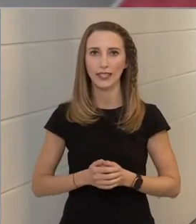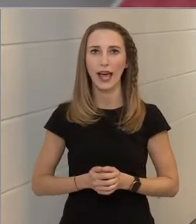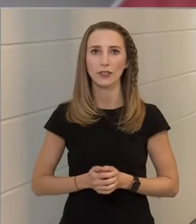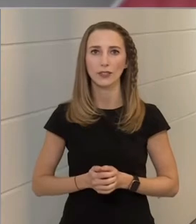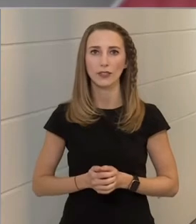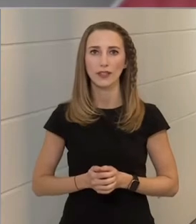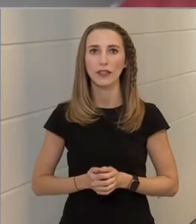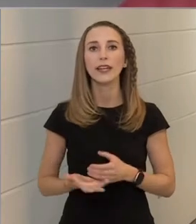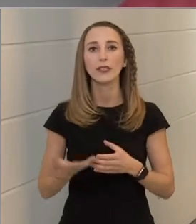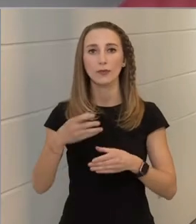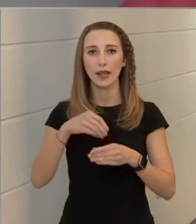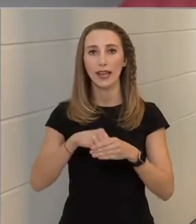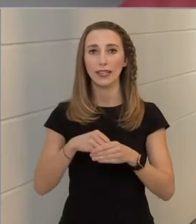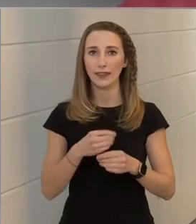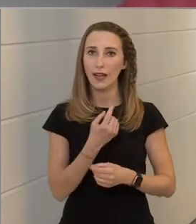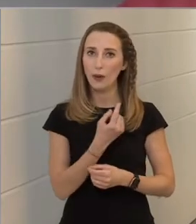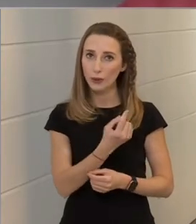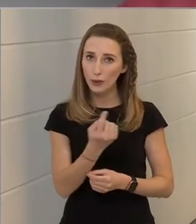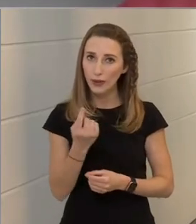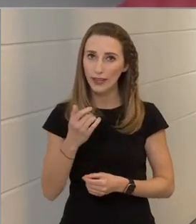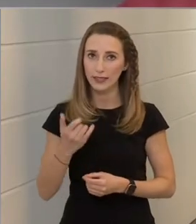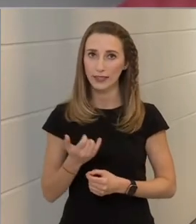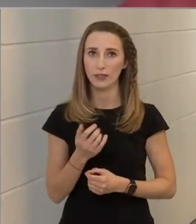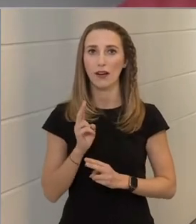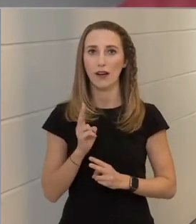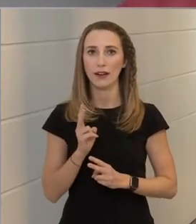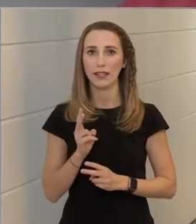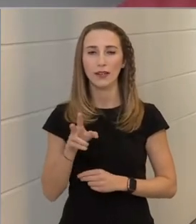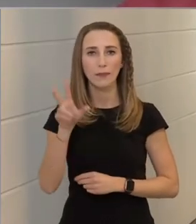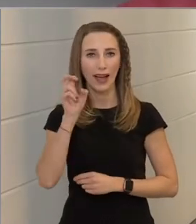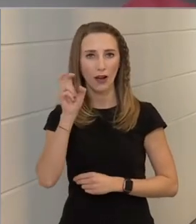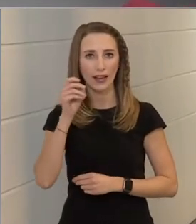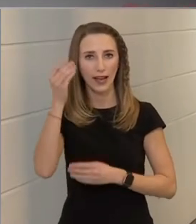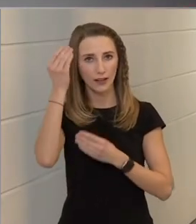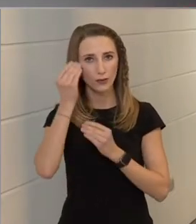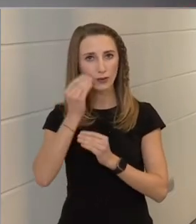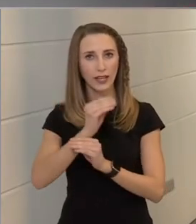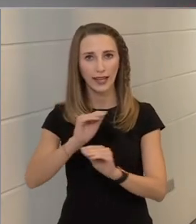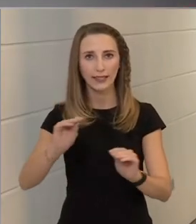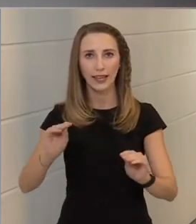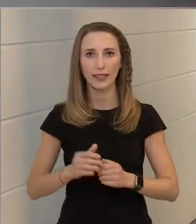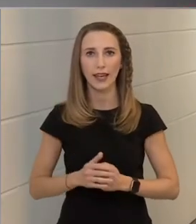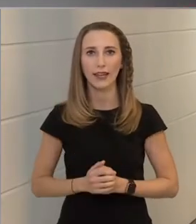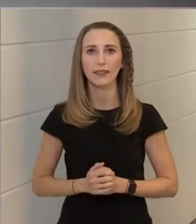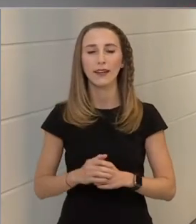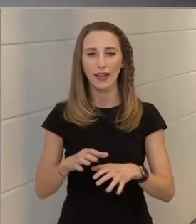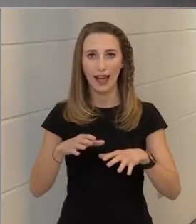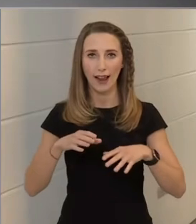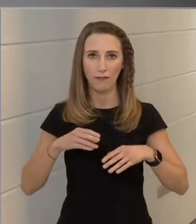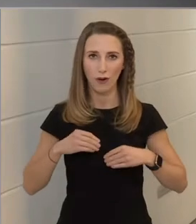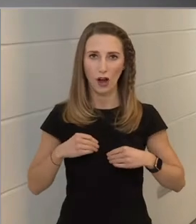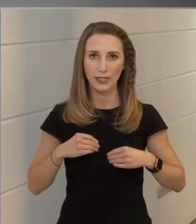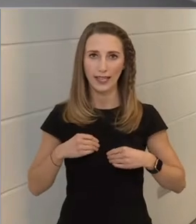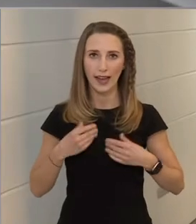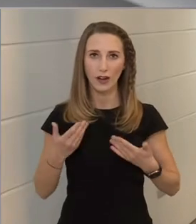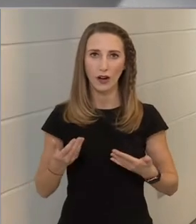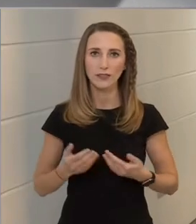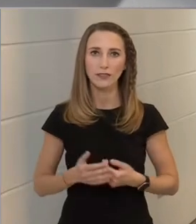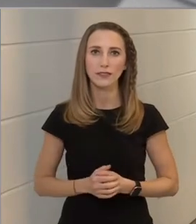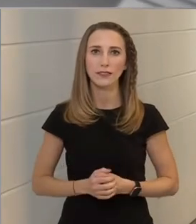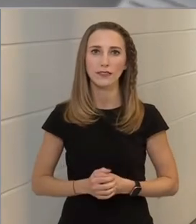és beleértve önöket is, akik meghallják az üzeneteinket, elfogadják azt,